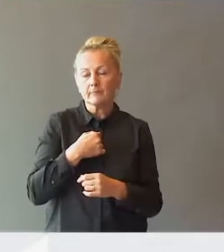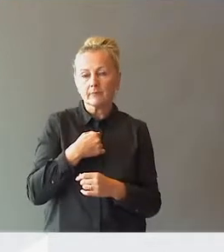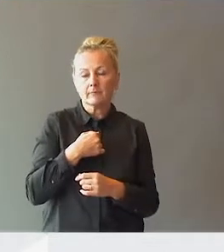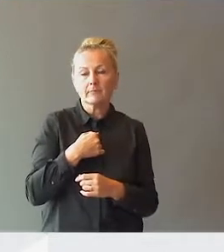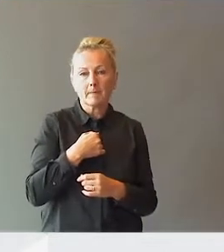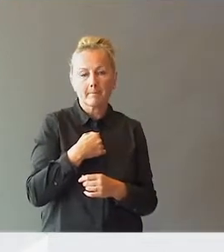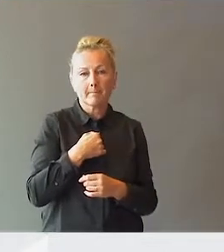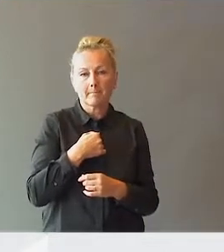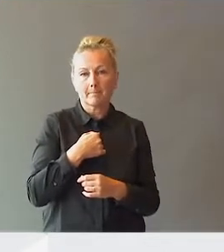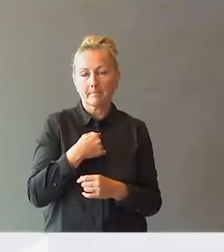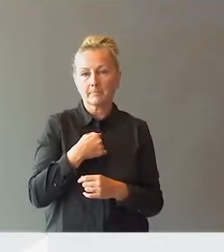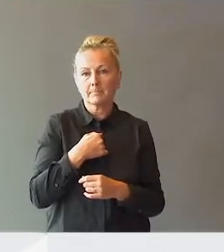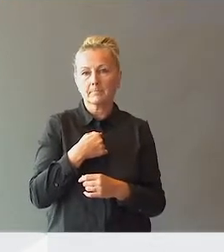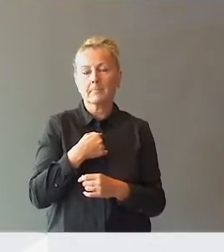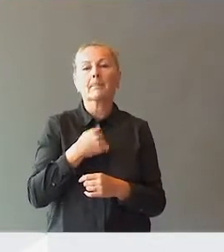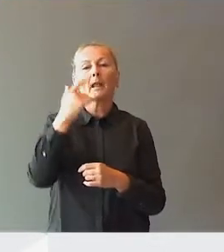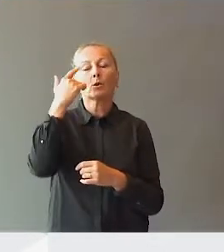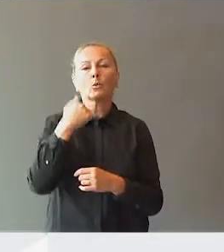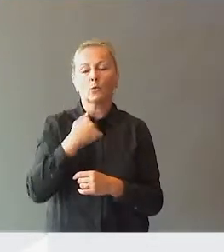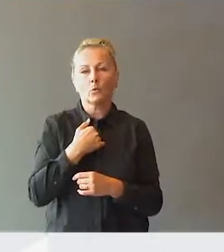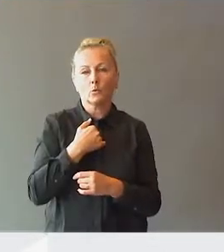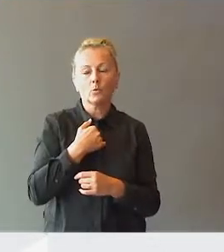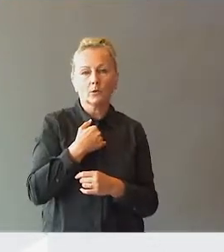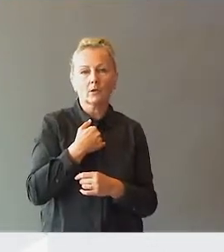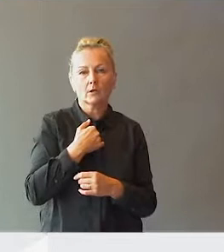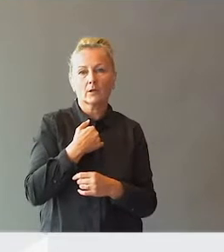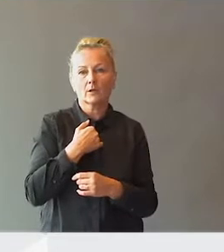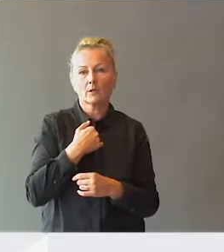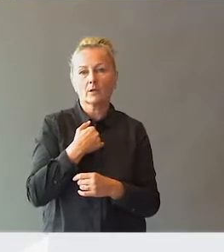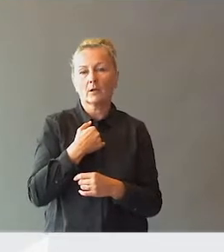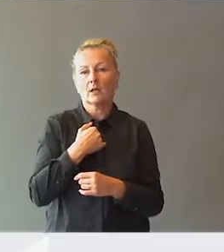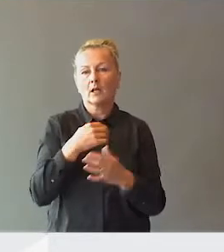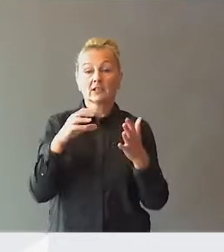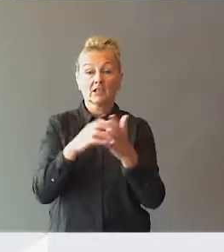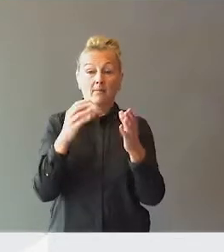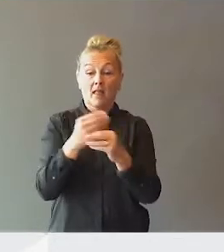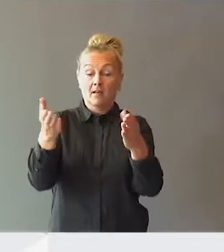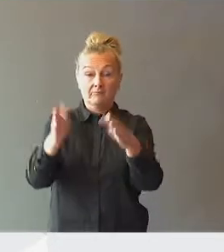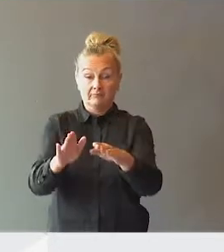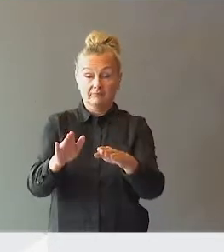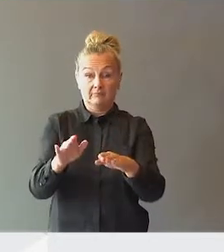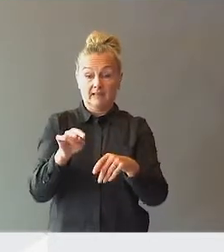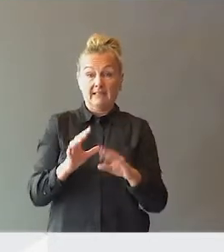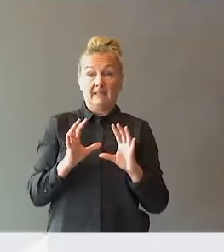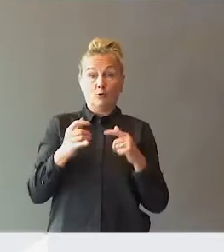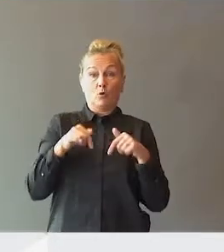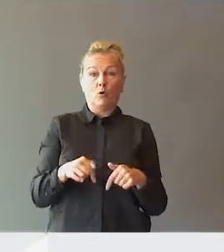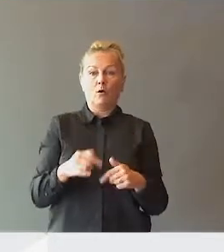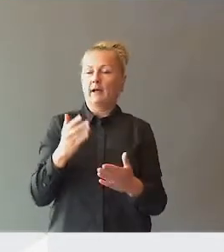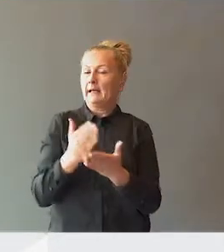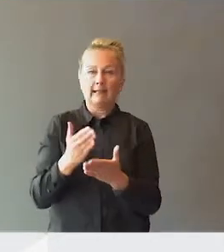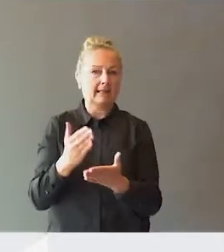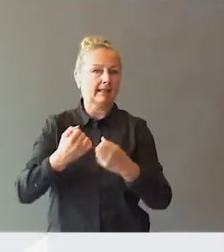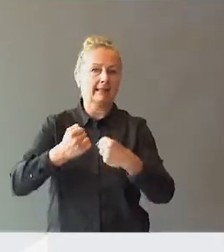jeg tror at det å legge ned Statped i den situasjonen vi er nå, det er ikke et